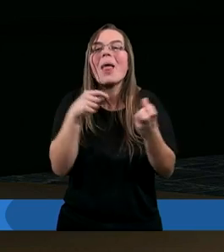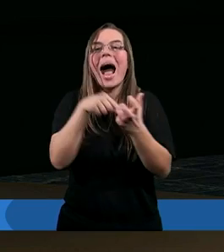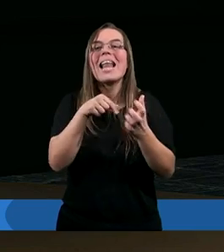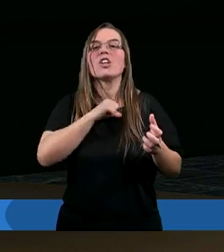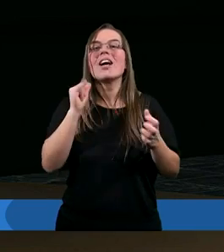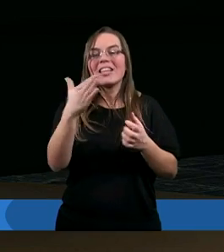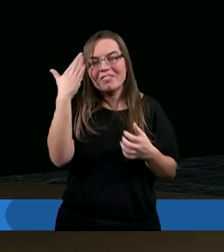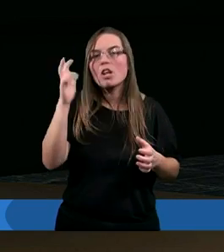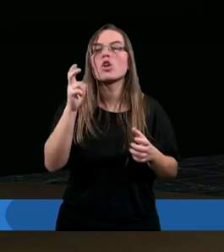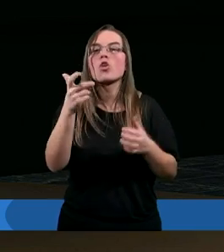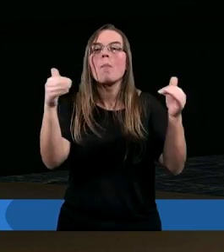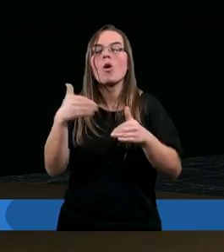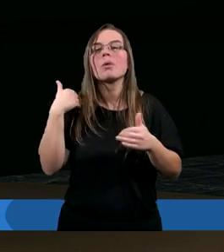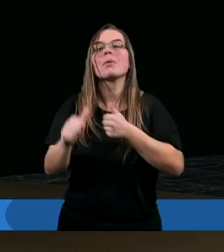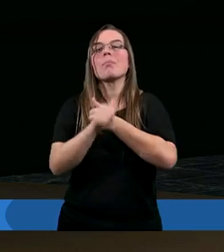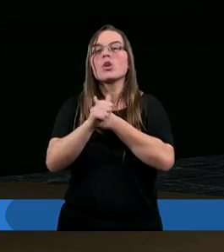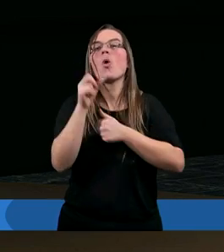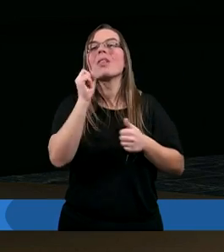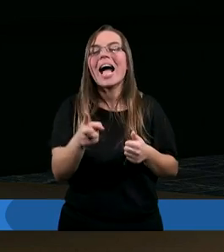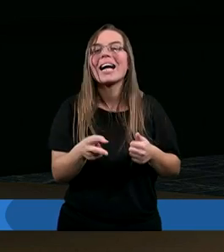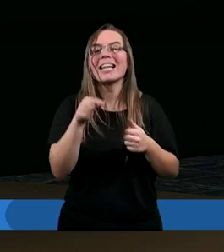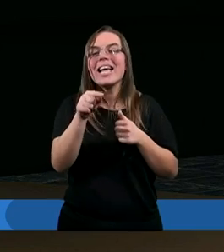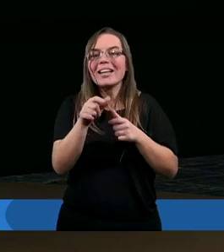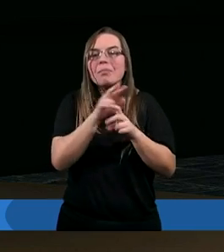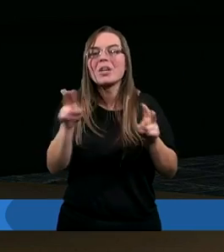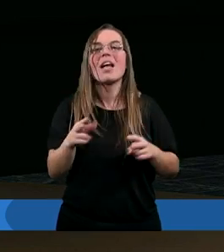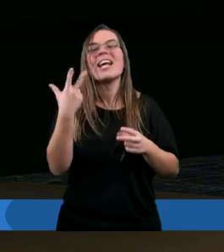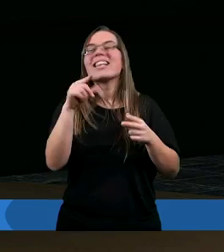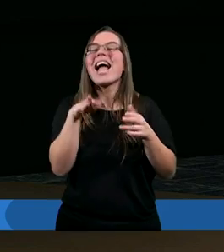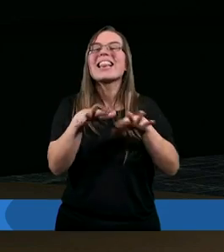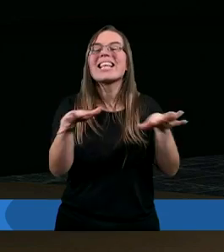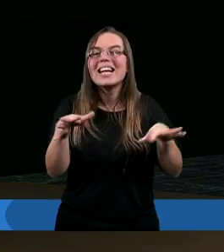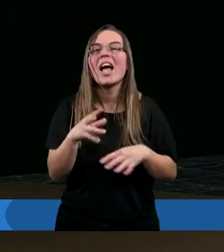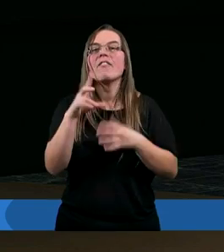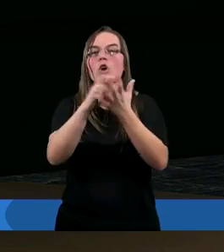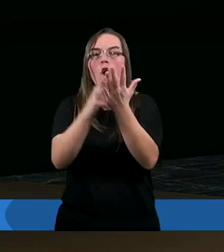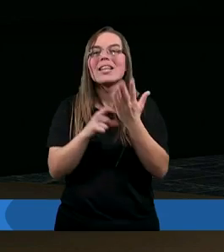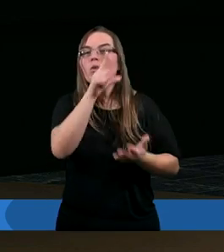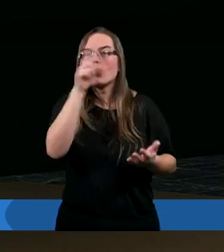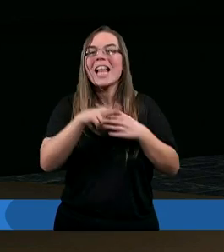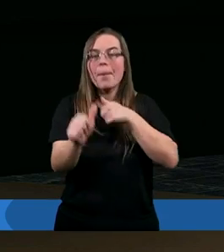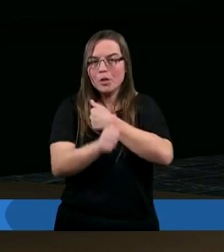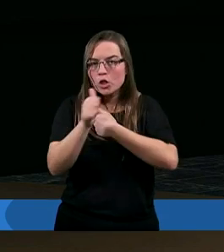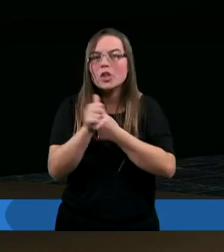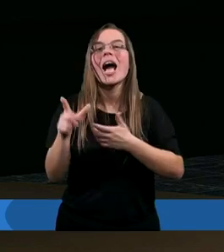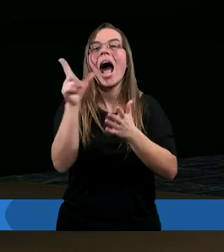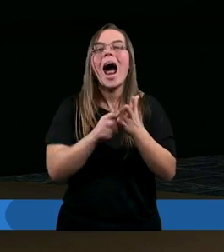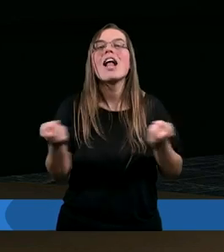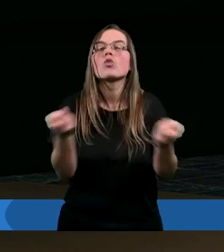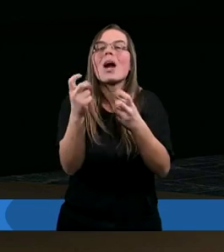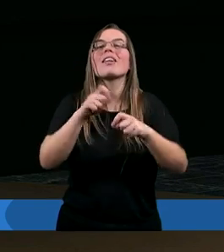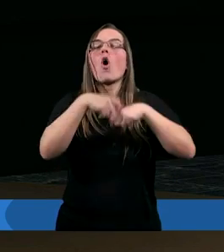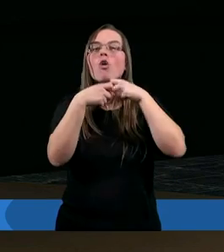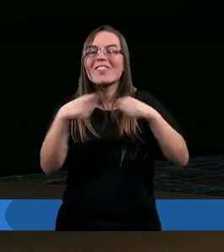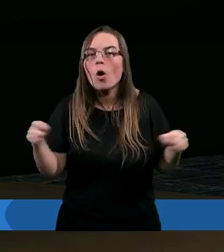i wiedzieć co może być przyczyną takiej zmiany ale przede wszystkim nie tyle szukać odpowiedzi na przyczyny ale szukać